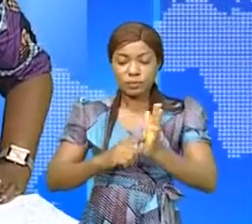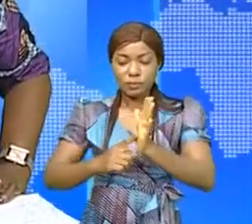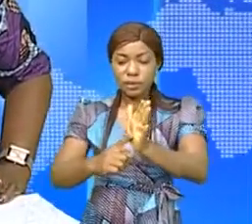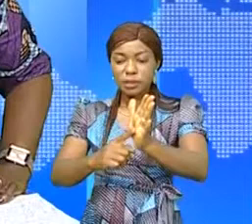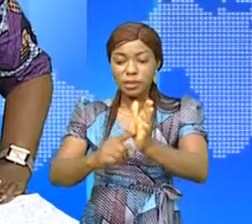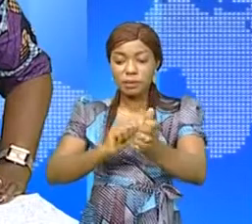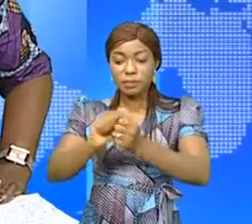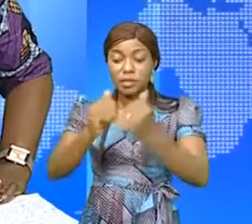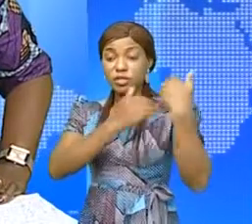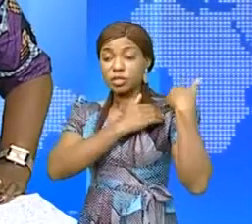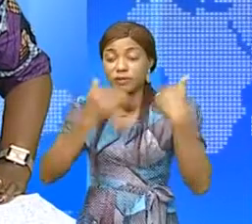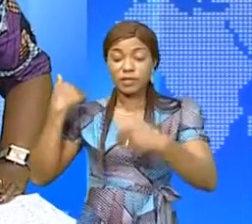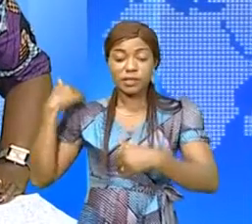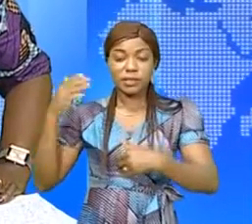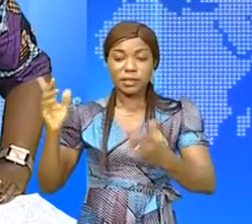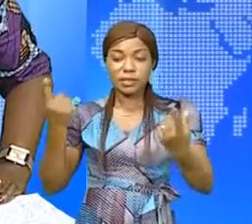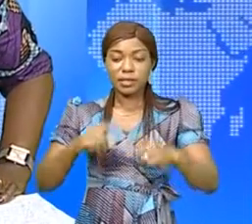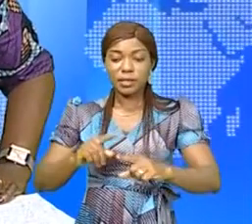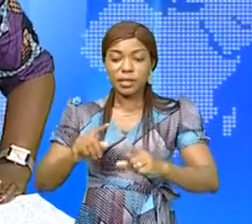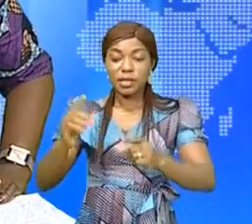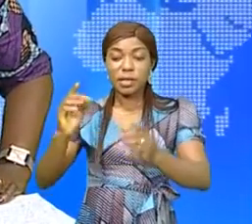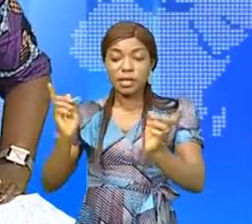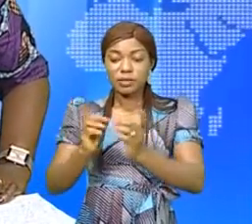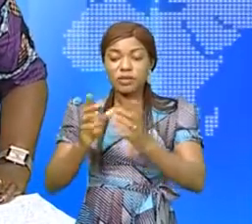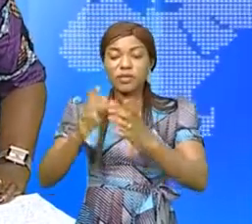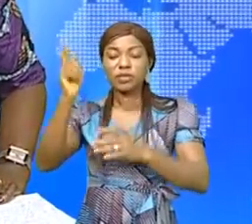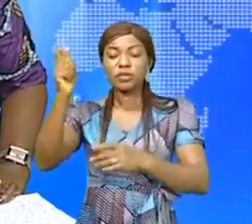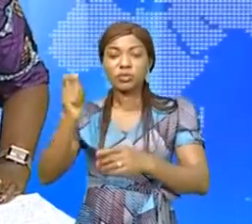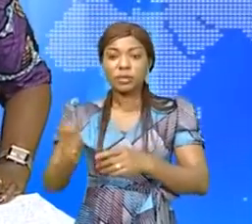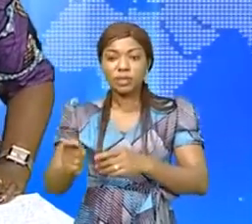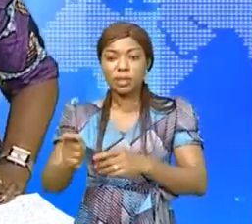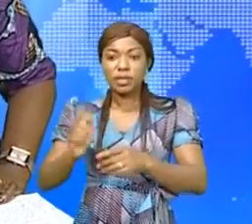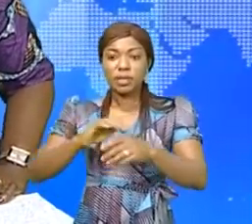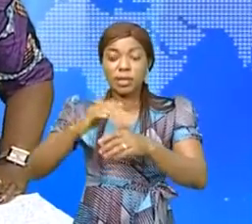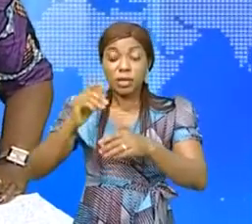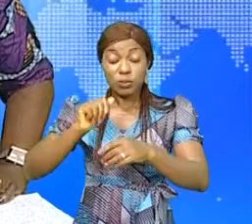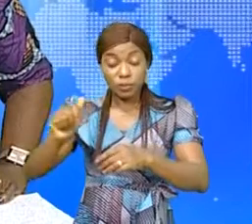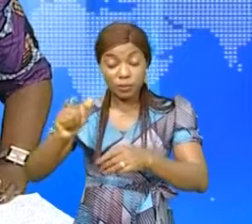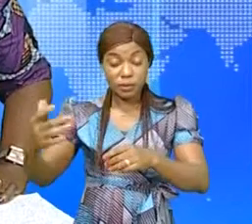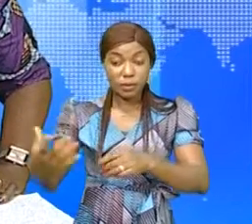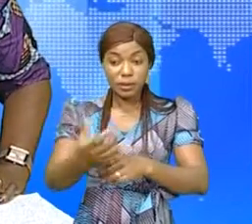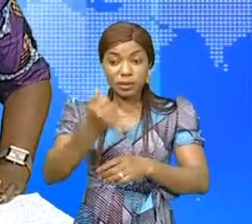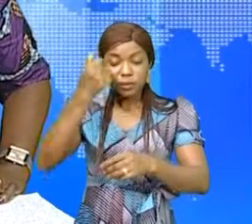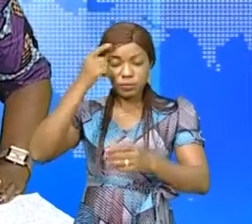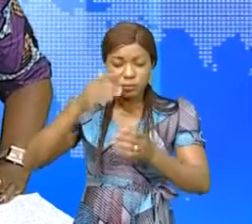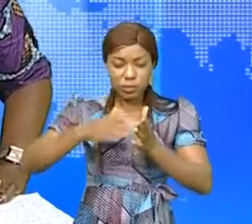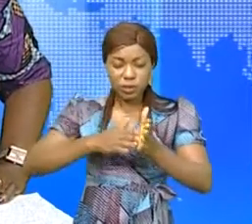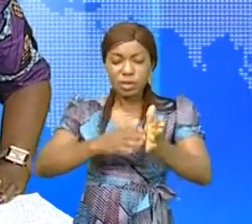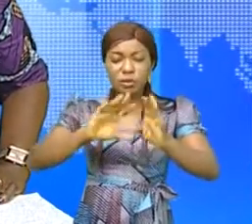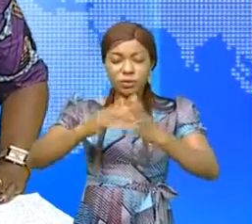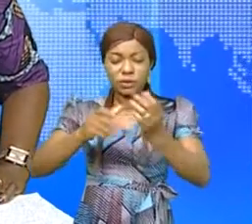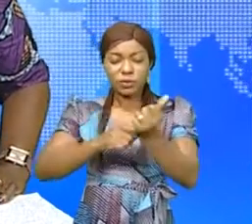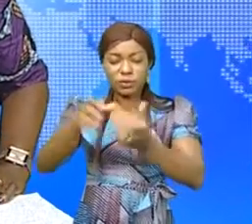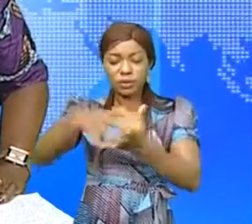chef de l'état lors de la rencontre avec les forces vives. Félix-Antoine Tshiseké Tchilombo a pris l'engagement de poursuivre les auteurs de ces crimes.